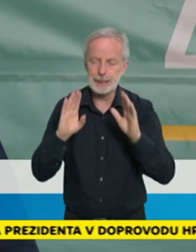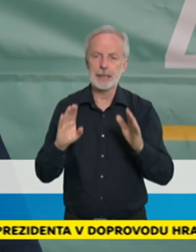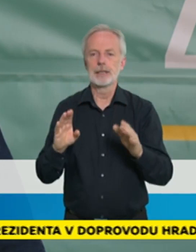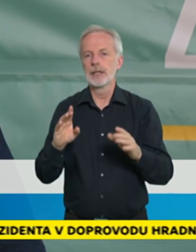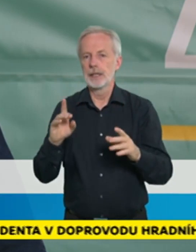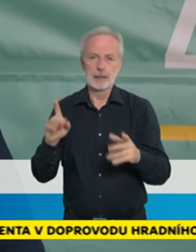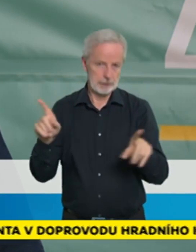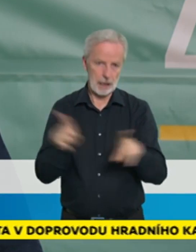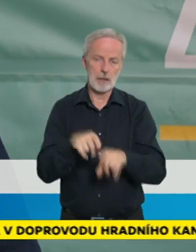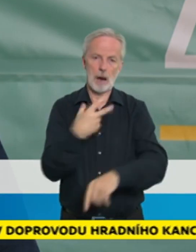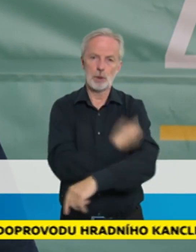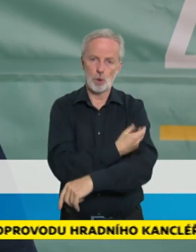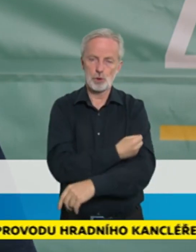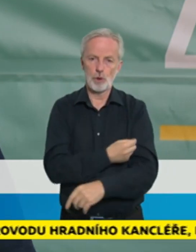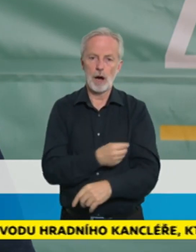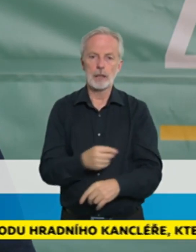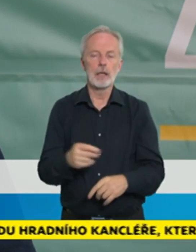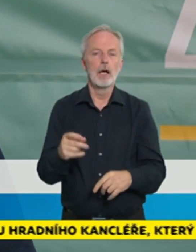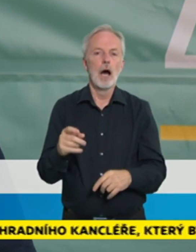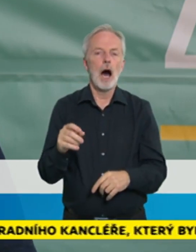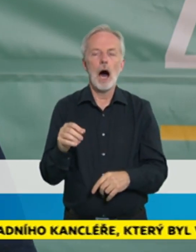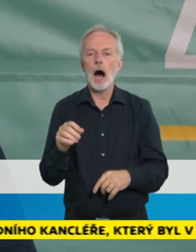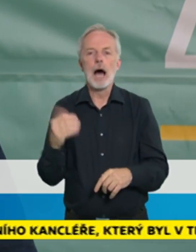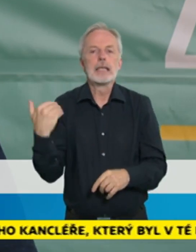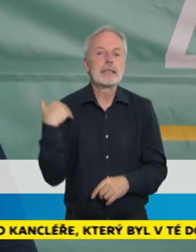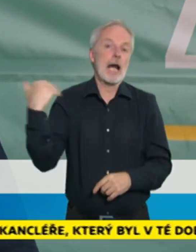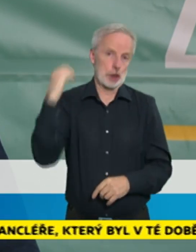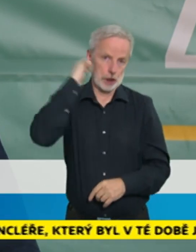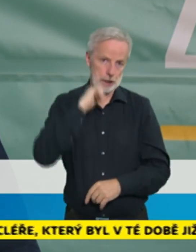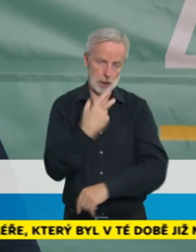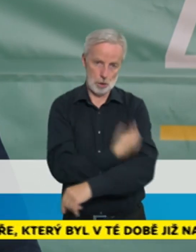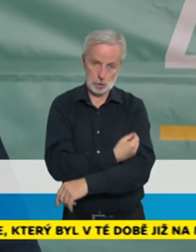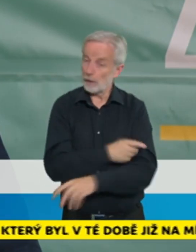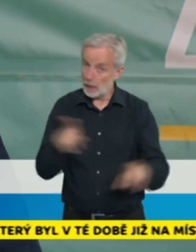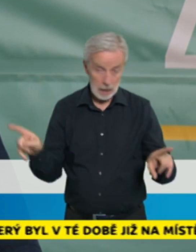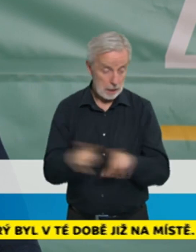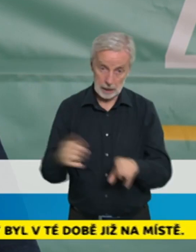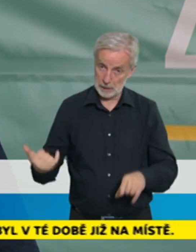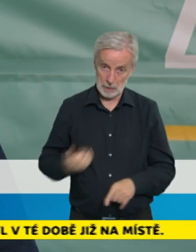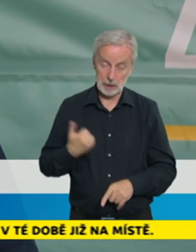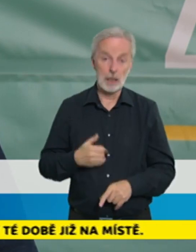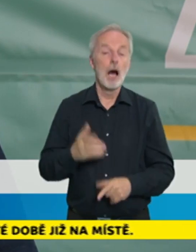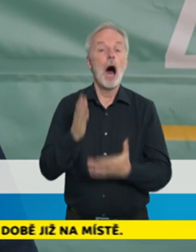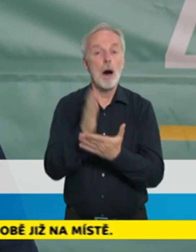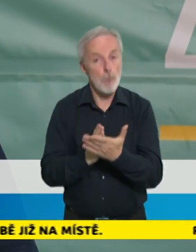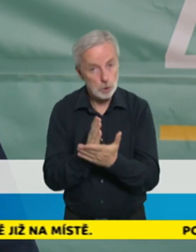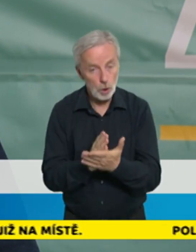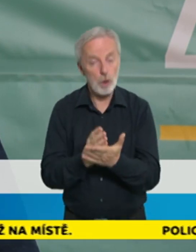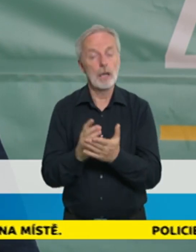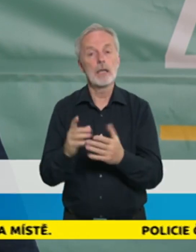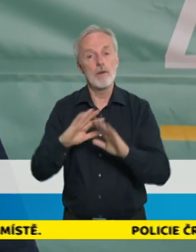starší, no a dodržujte veškerá nastavená opatření, kdy vidíte, že opravdu nedochází k žádným